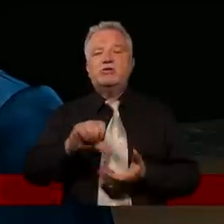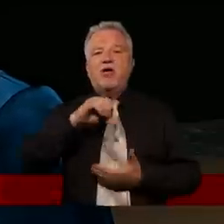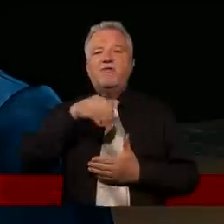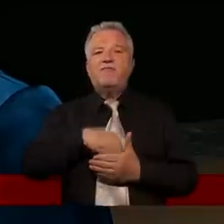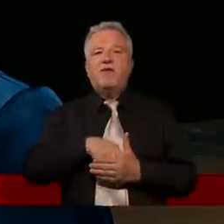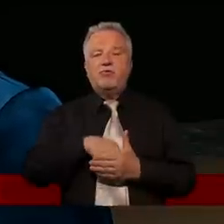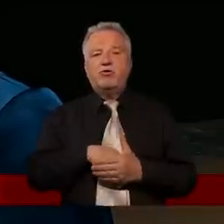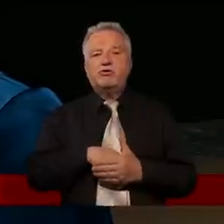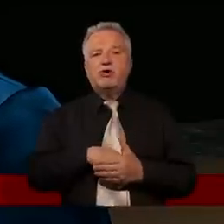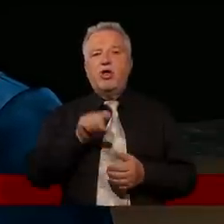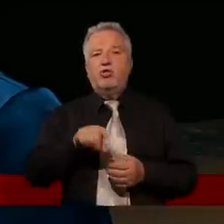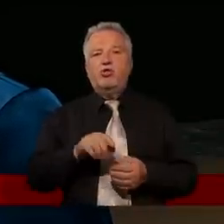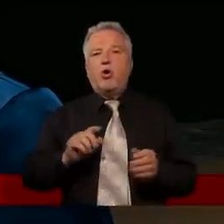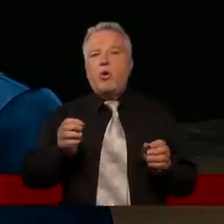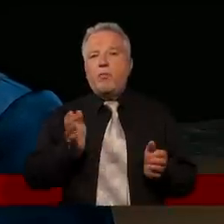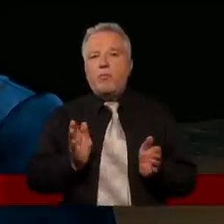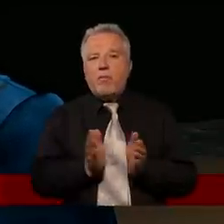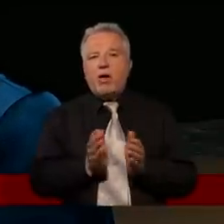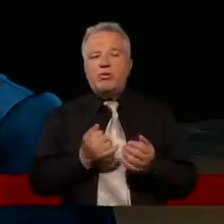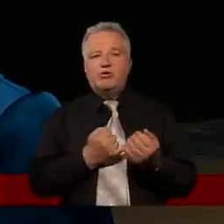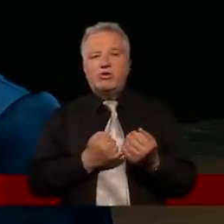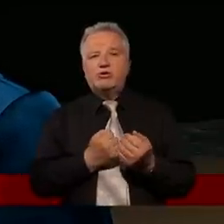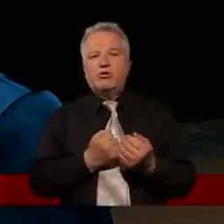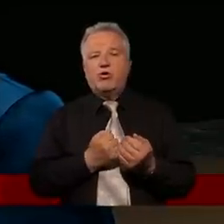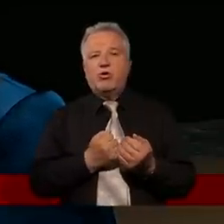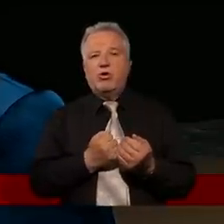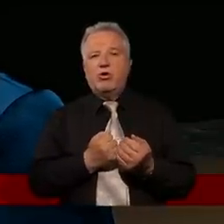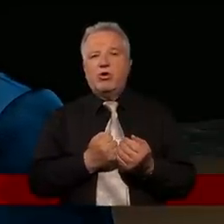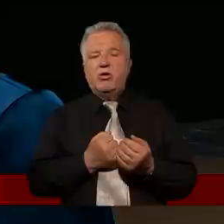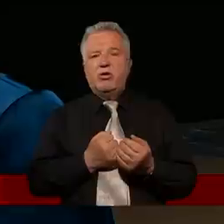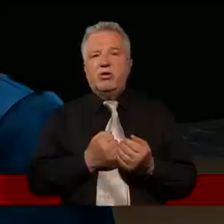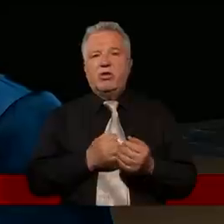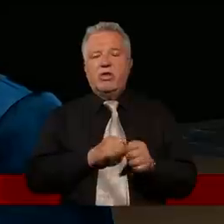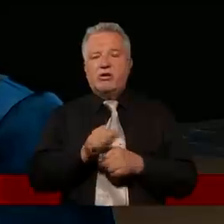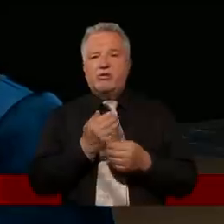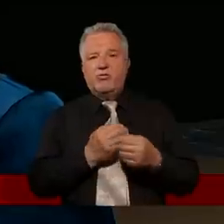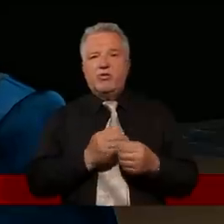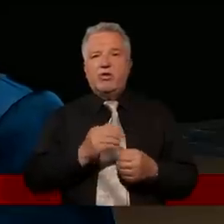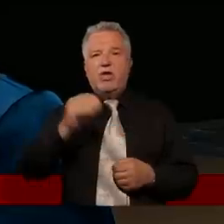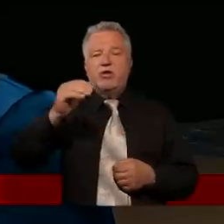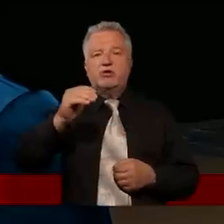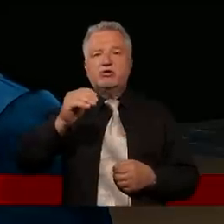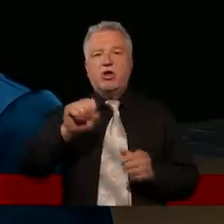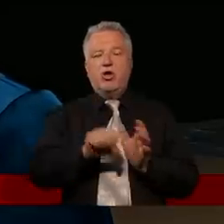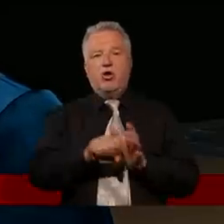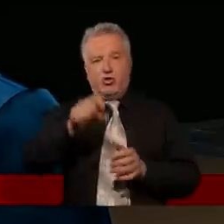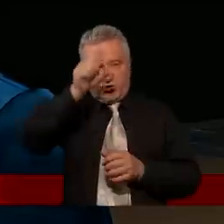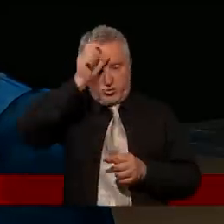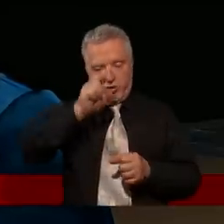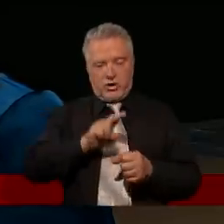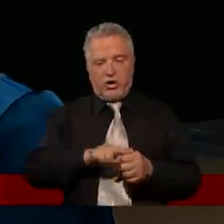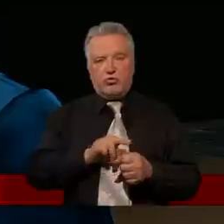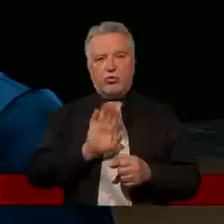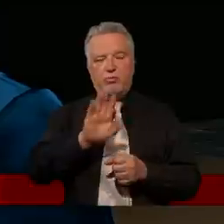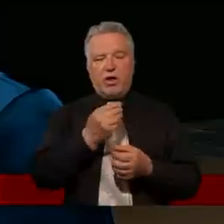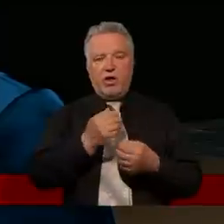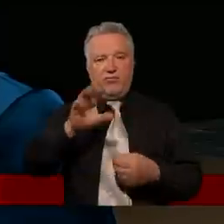dziecko, które ma właśnie taki niewinny charakter, jest większe w Królestwie Niebios niż człowiek, który ma dużo większe doświadczenie i